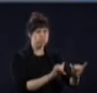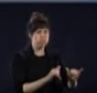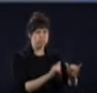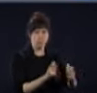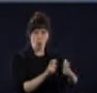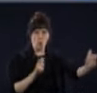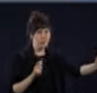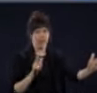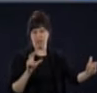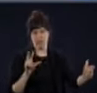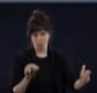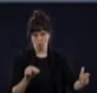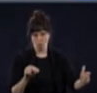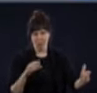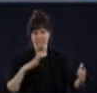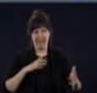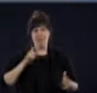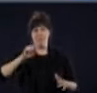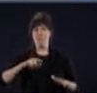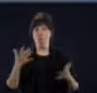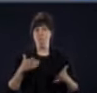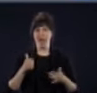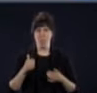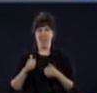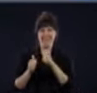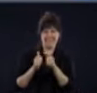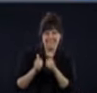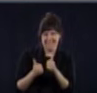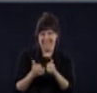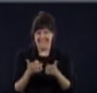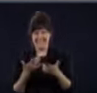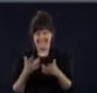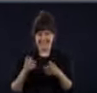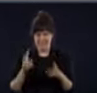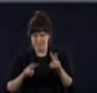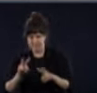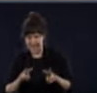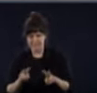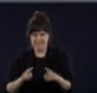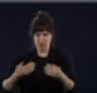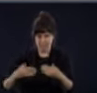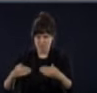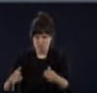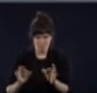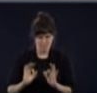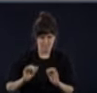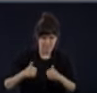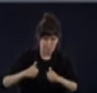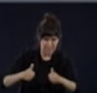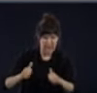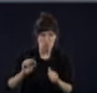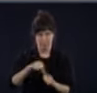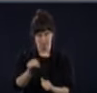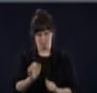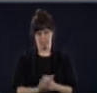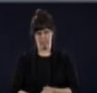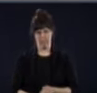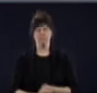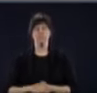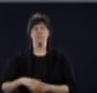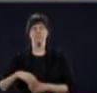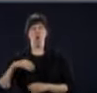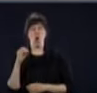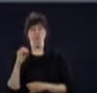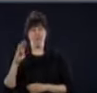vraiment qu'est-ce qui va se passer. Merci. Prochaine question, Olivier Bossé, Le Soleil. Mme Guilbault, je me demandais